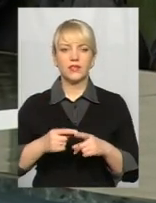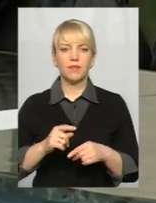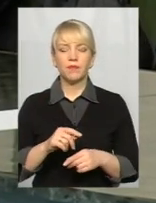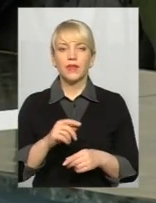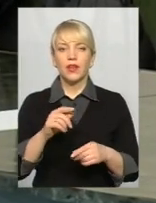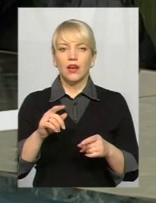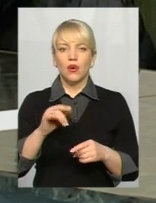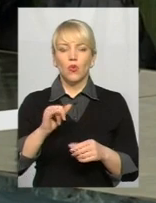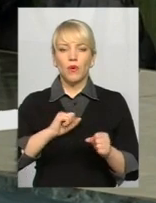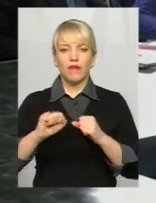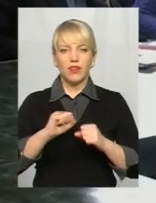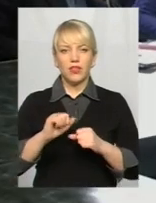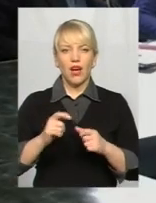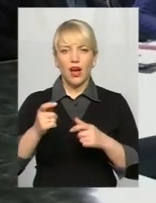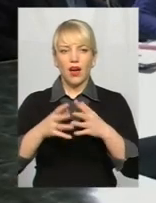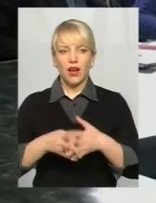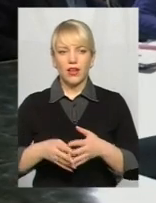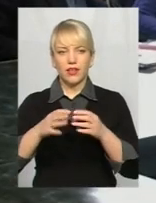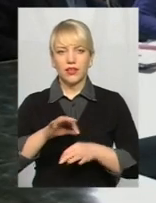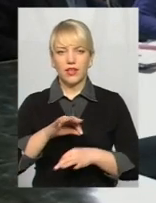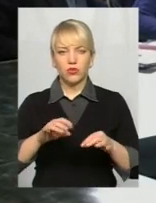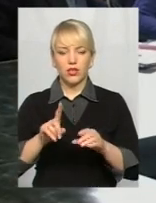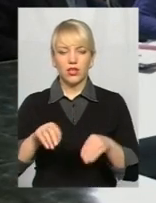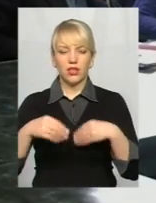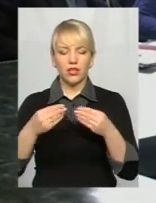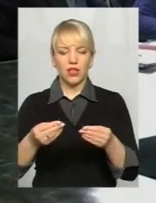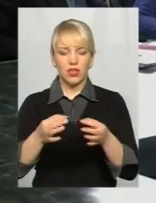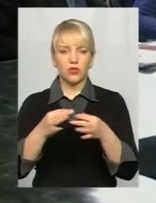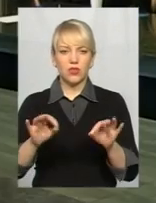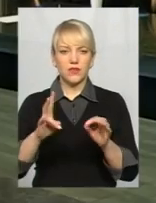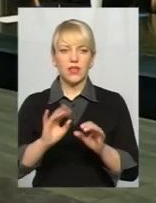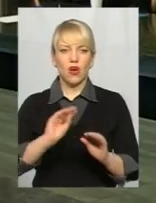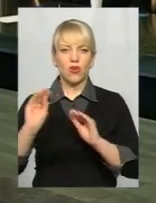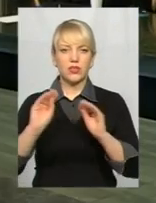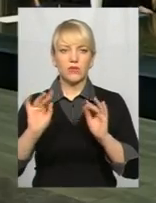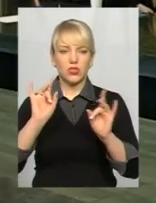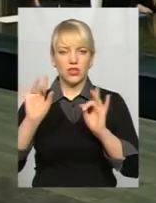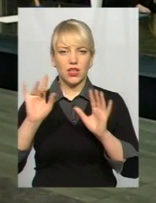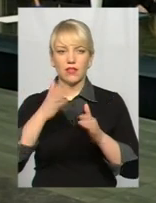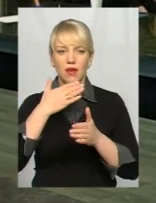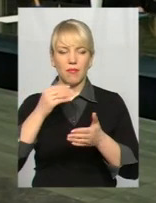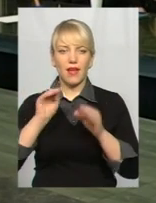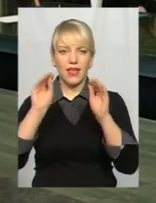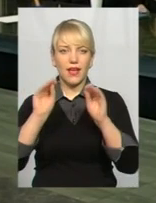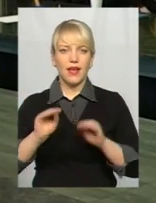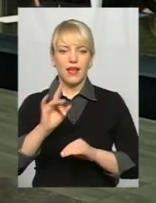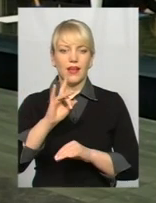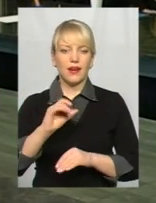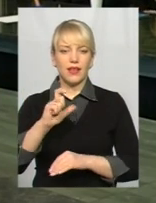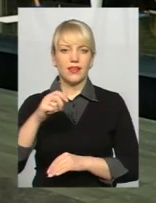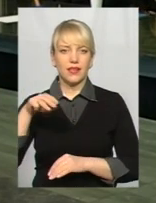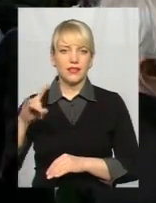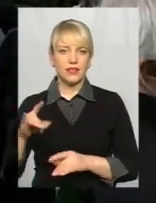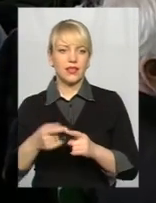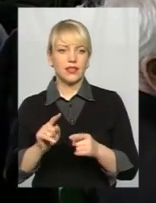зазначає, управління архітектури, яке надає дозволи на розміщення рекламних конструкцій, і наразі немає реєстру, а це, на її думку, дає